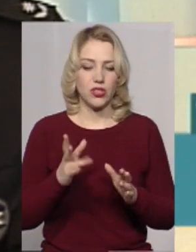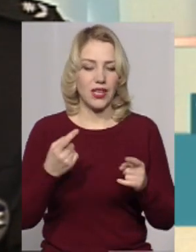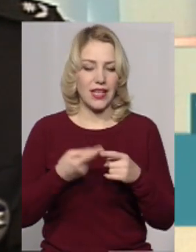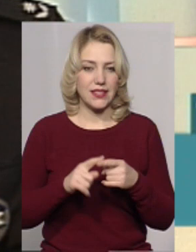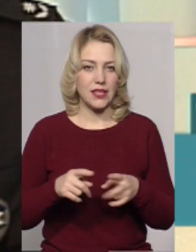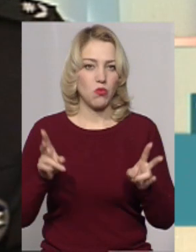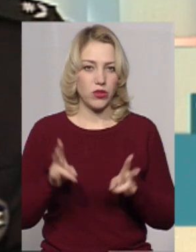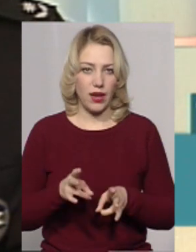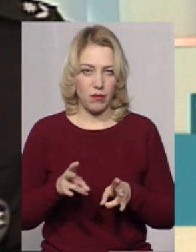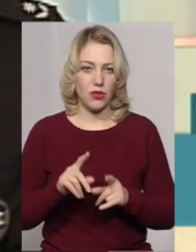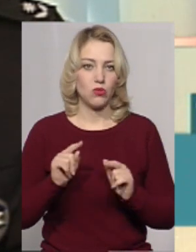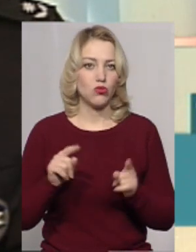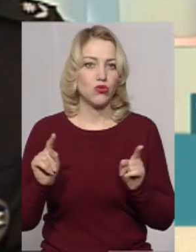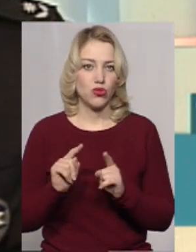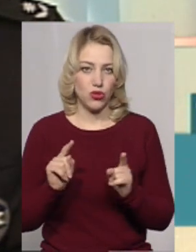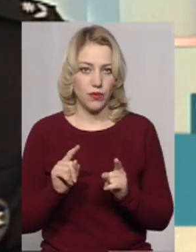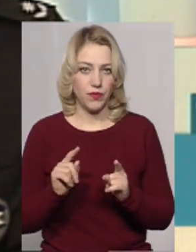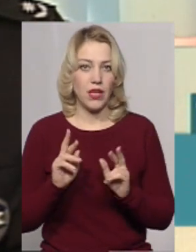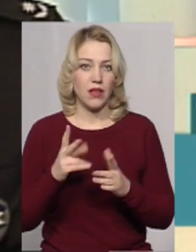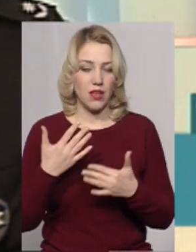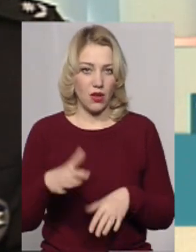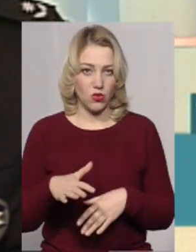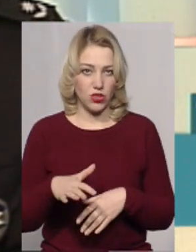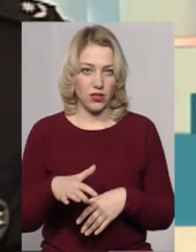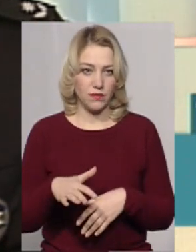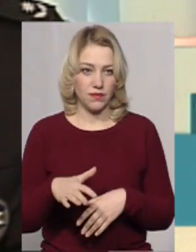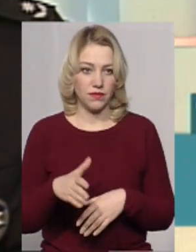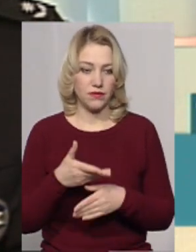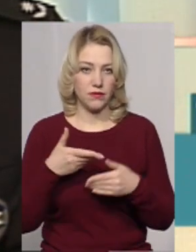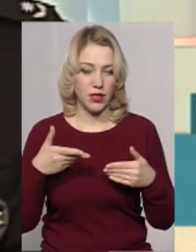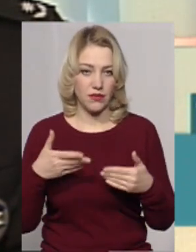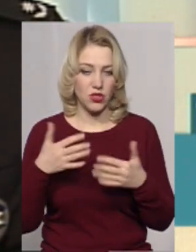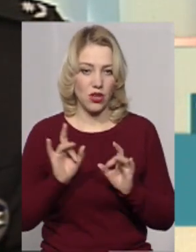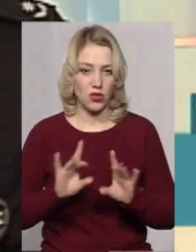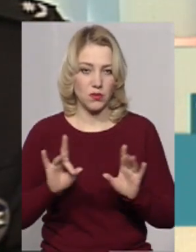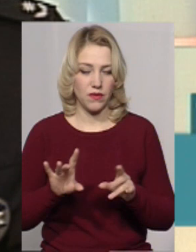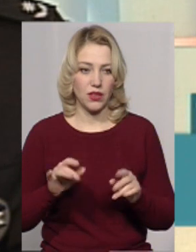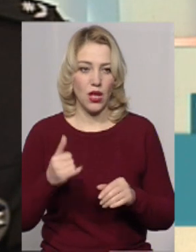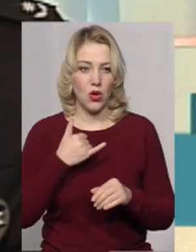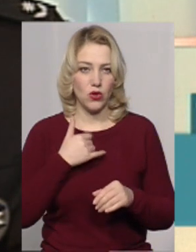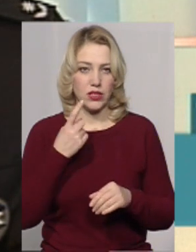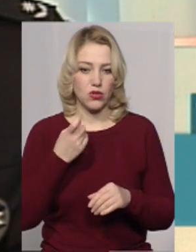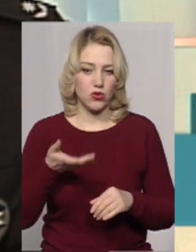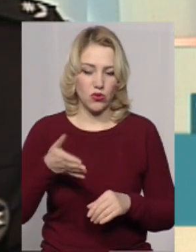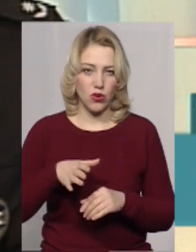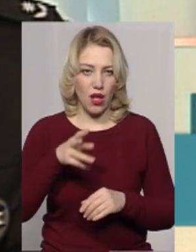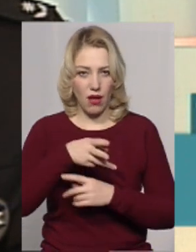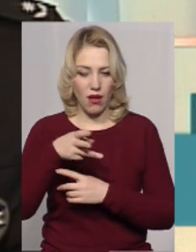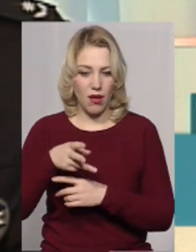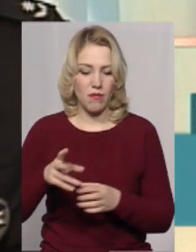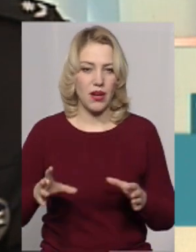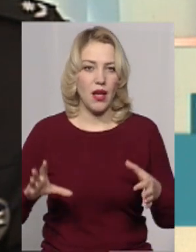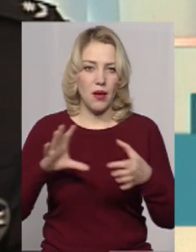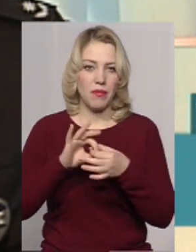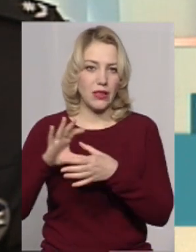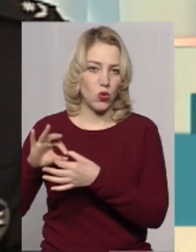ці потреби. Тому що, як вже ми розповіли, що в нас близько 100 камер підключено в систему,